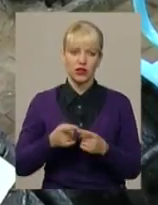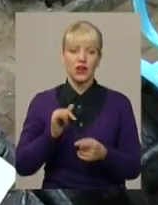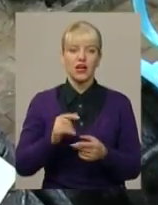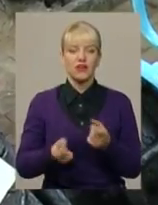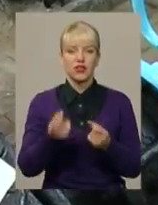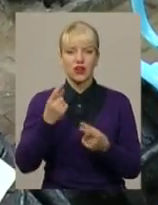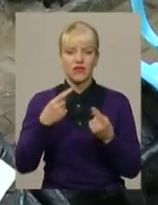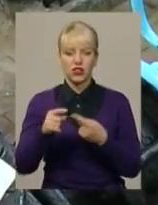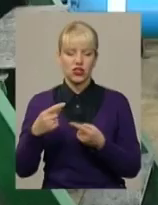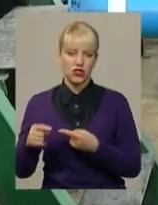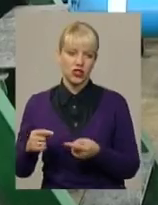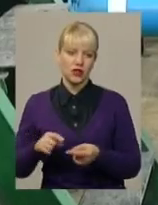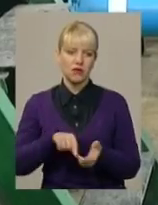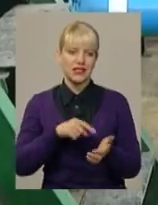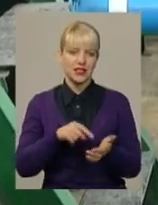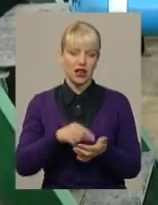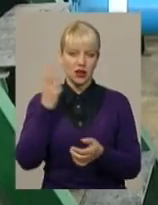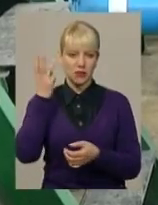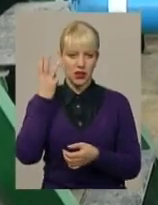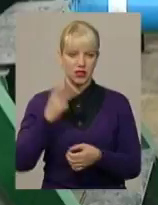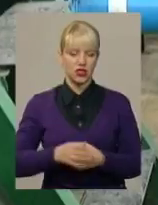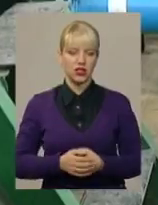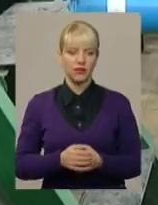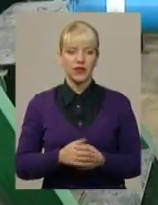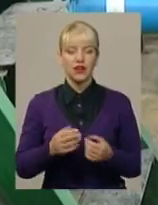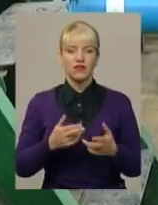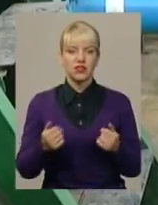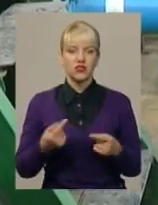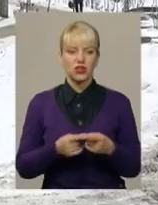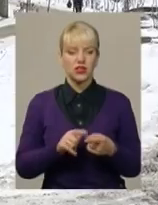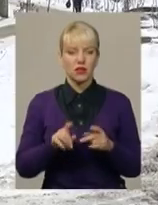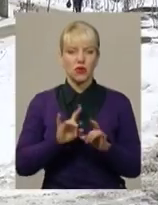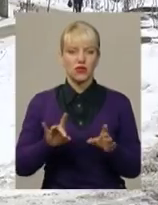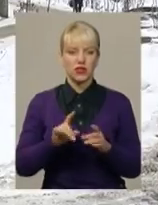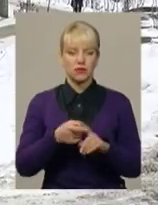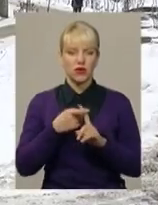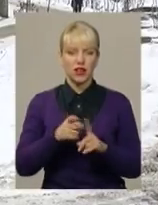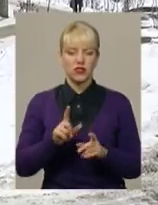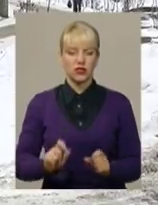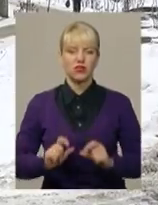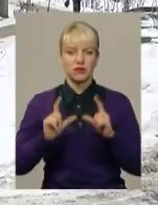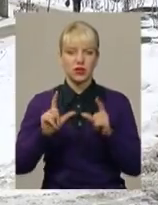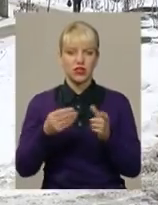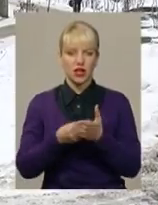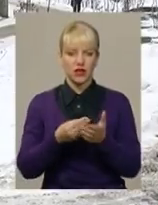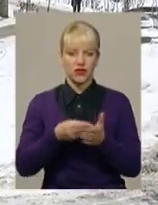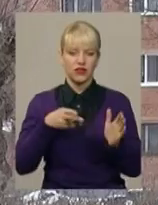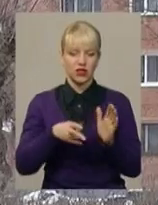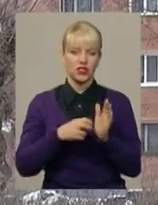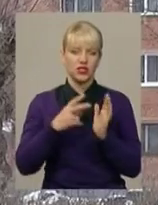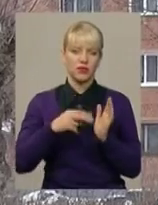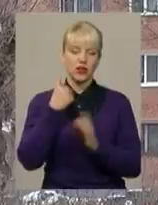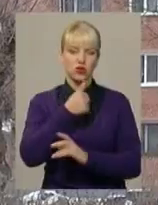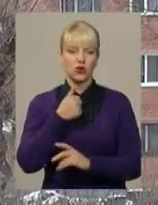містах Хмельниччини, коментують у ПАД «Хмельницькобленерго». Визнають, це пов'язано також із збільшенням тарифів у 2018 році.